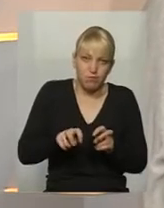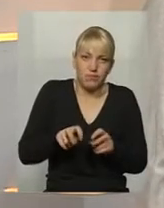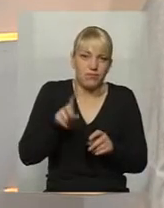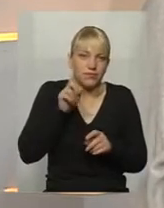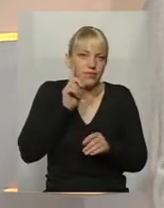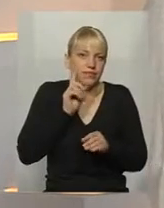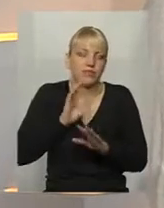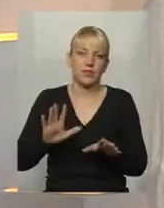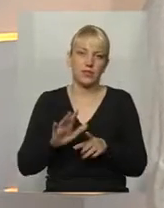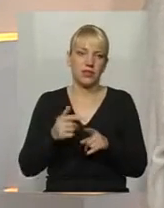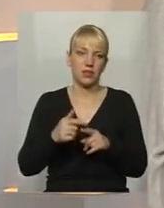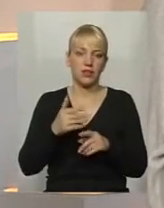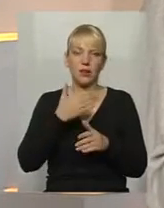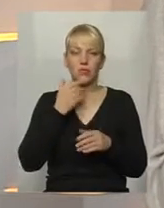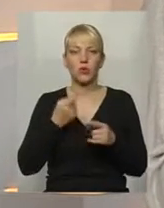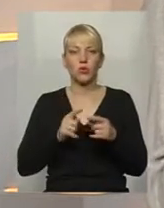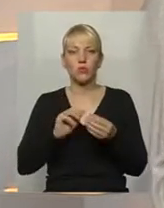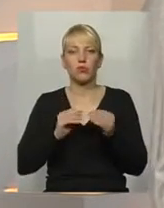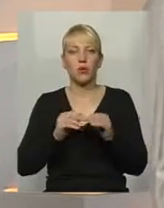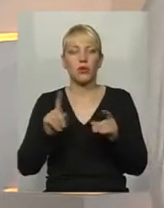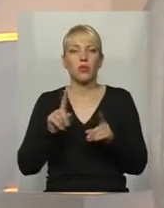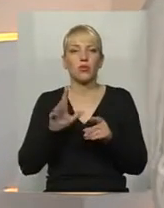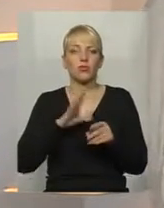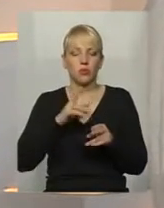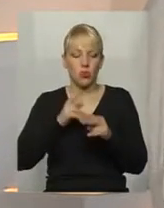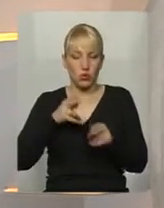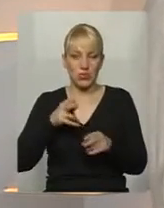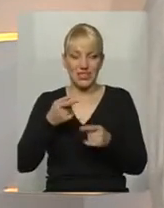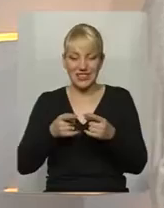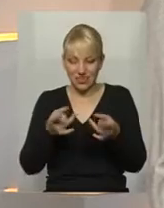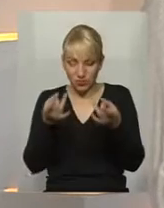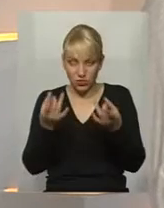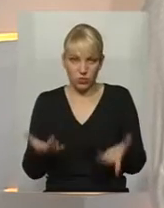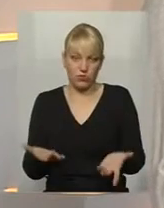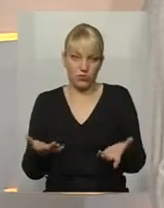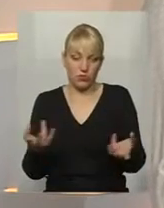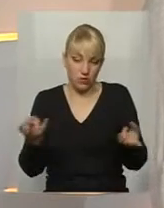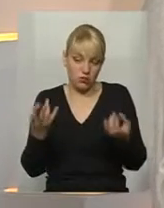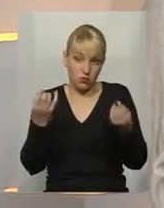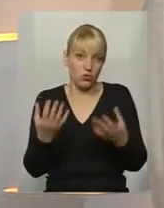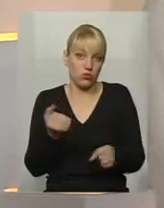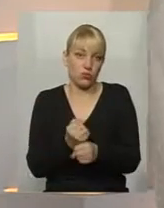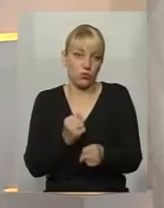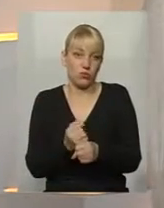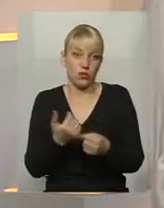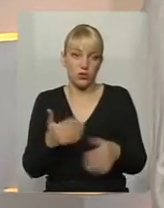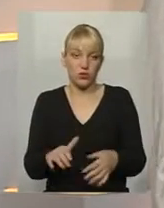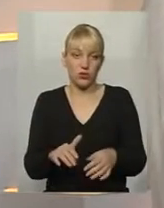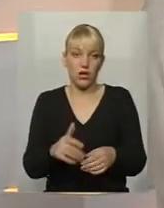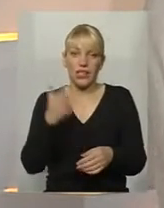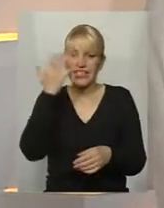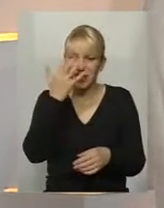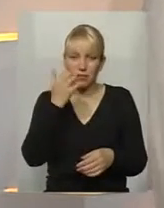Зверталися, нема тої проблеми, яка би вона б стояла гостро, це просто елементарна річчя, яку треба зробити, розумієте, нема значення, до сліпа людина,